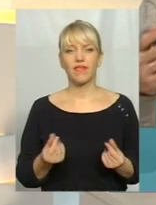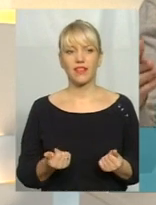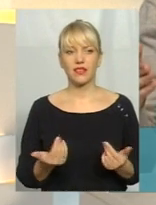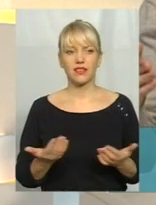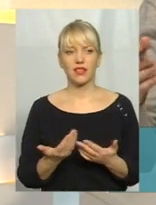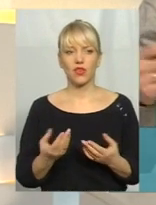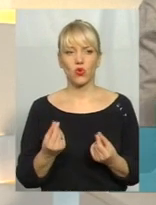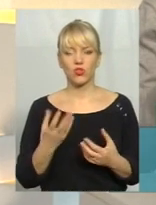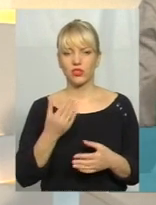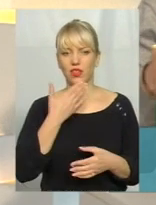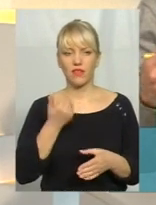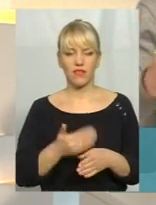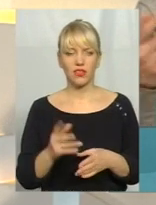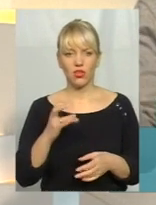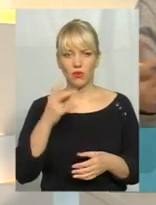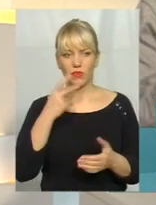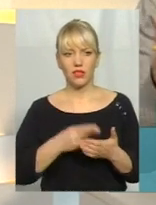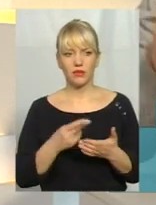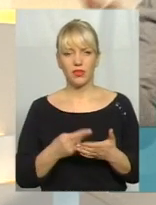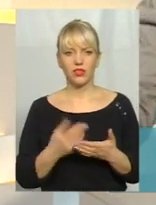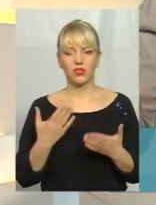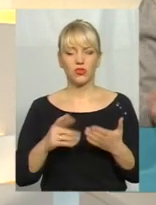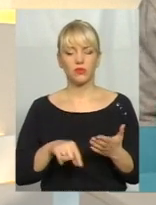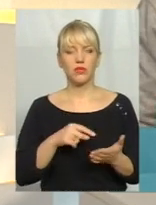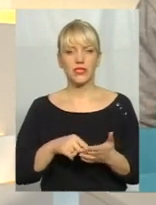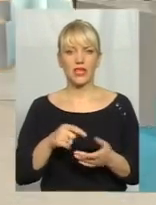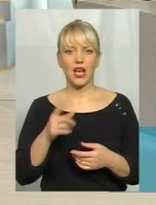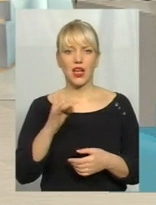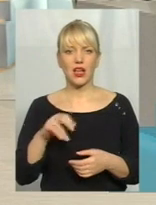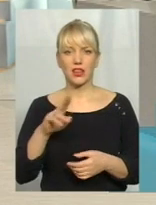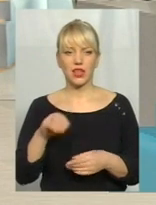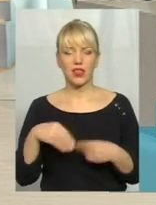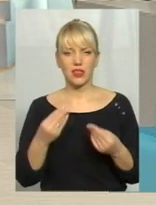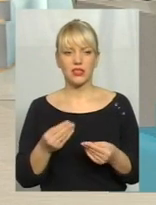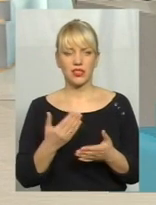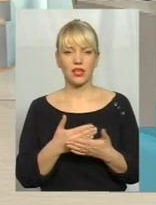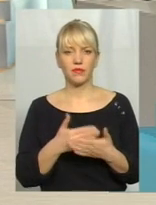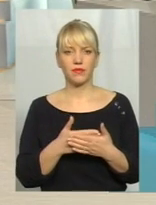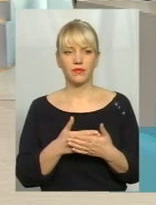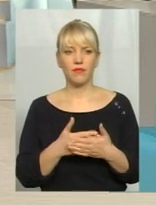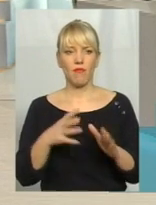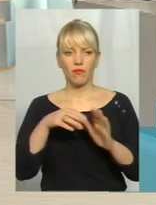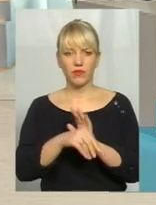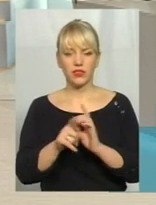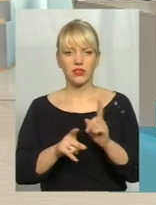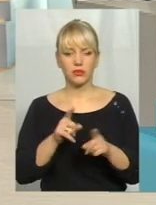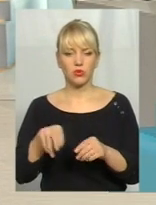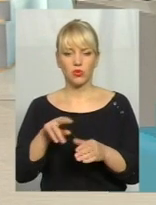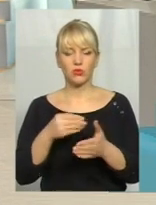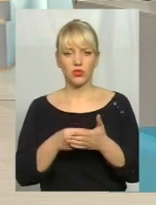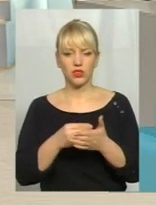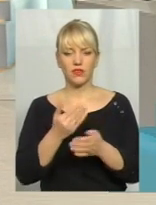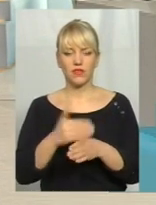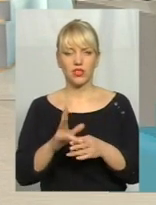гроші ще не виділили, але передбачає, так, якщо там міська рада дасть при внесенні змін до бюджету, можливо, виділяє,